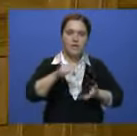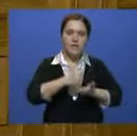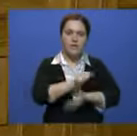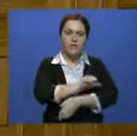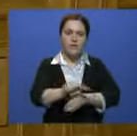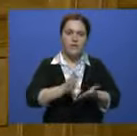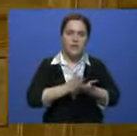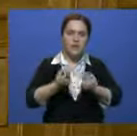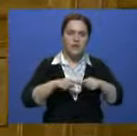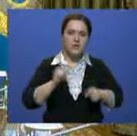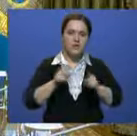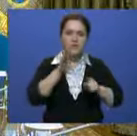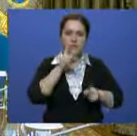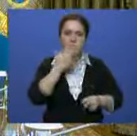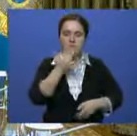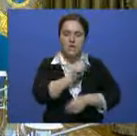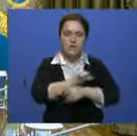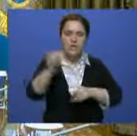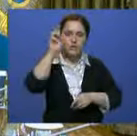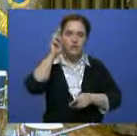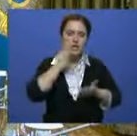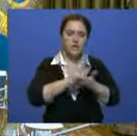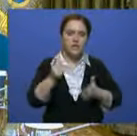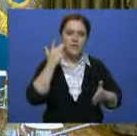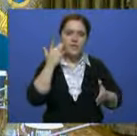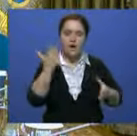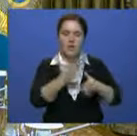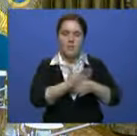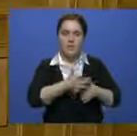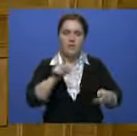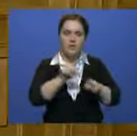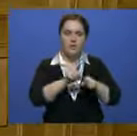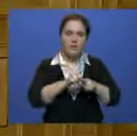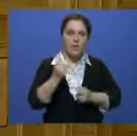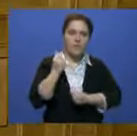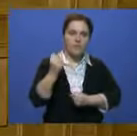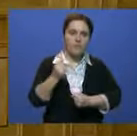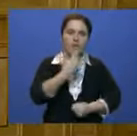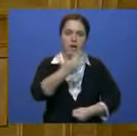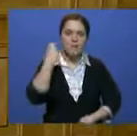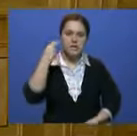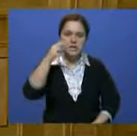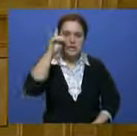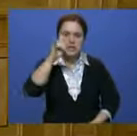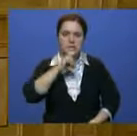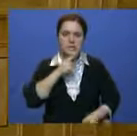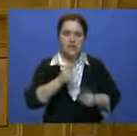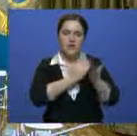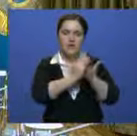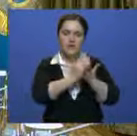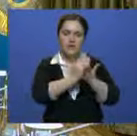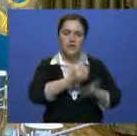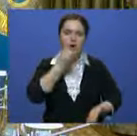внешнеполистического ведомства, настоящее время иностранные государства выражают поддержку инициативам президента Казахстана. В частности,